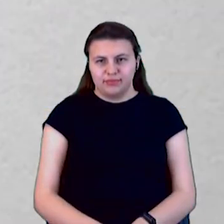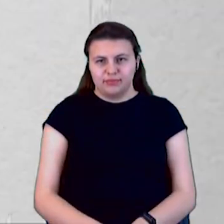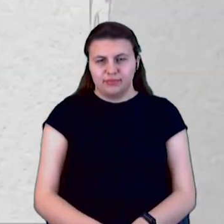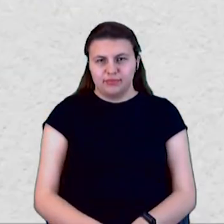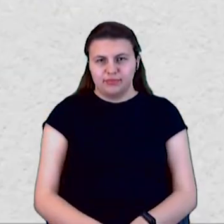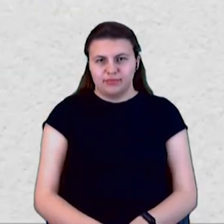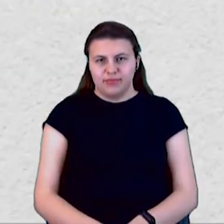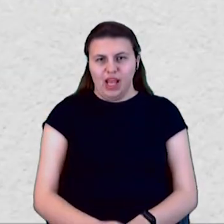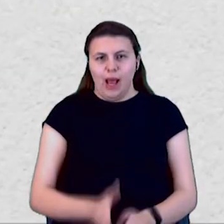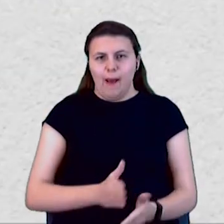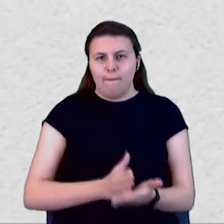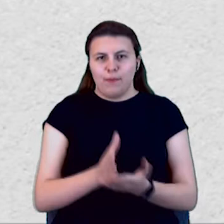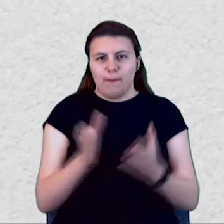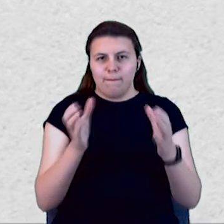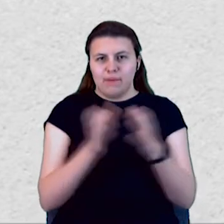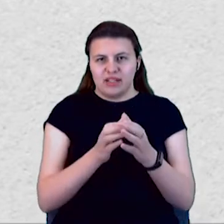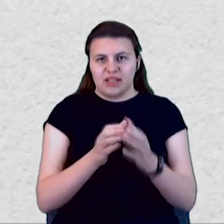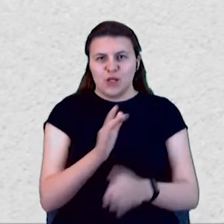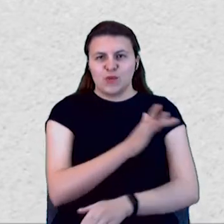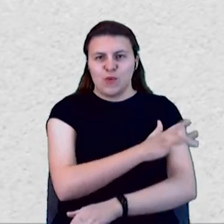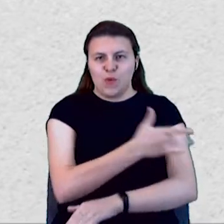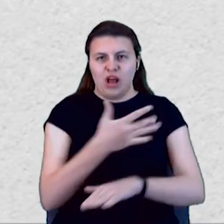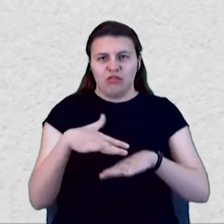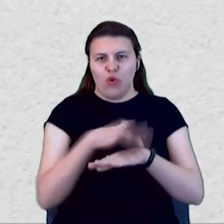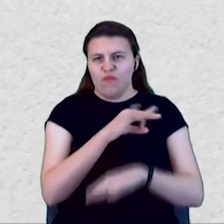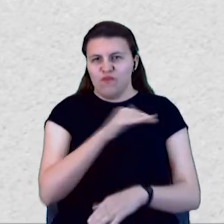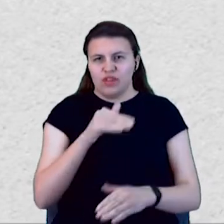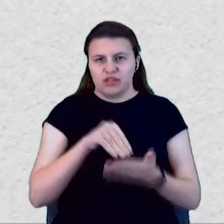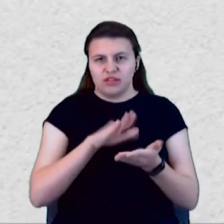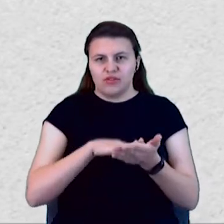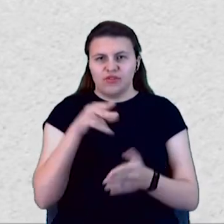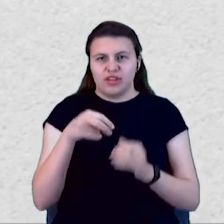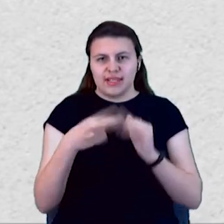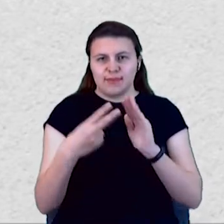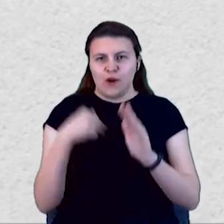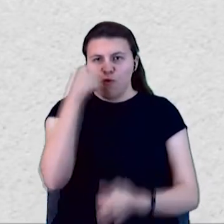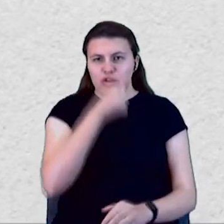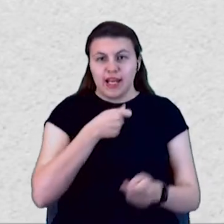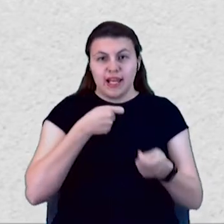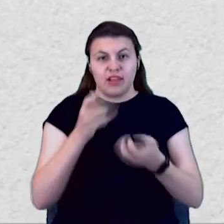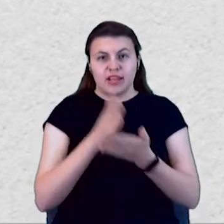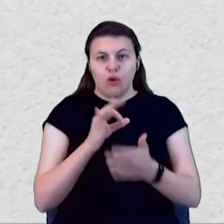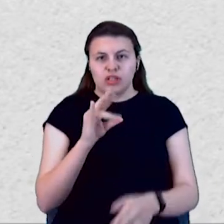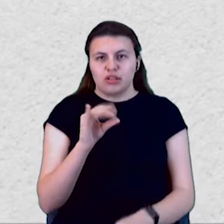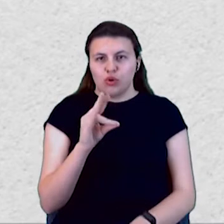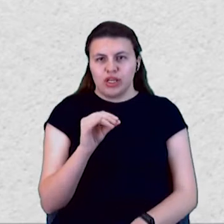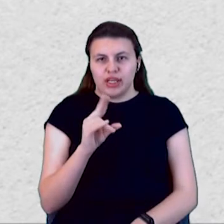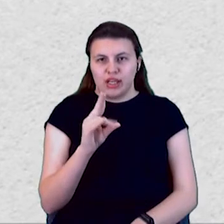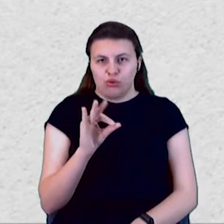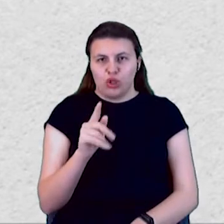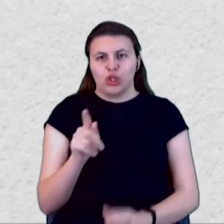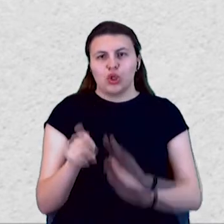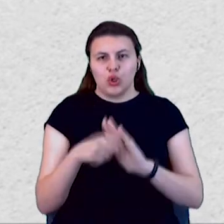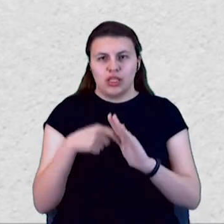Політична партія «Слуга народу» офіційно зареєстрована у 2017 році. Керівником є Олександр Корнієнко. Донецький обласний